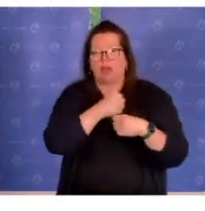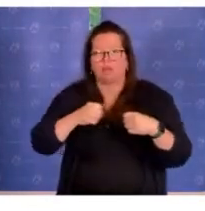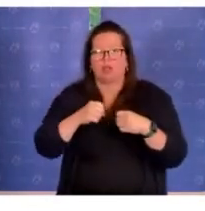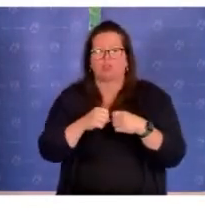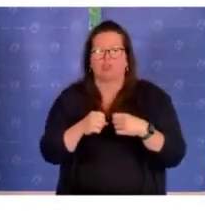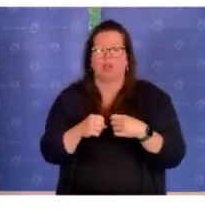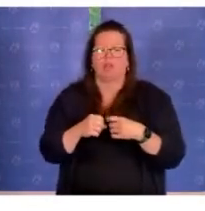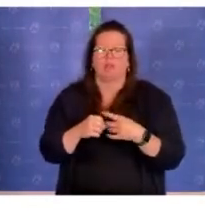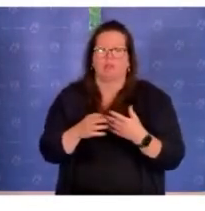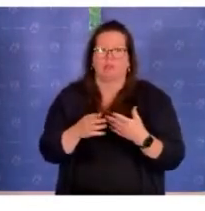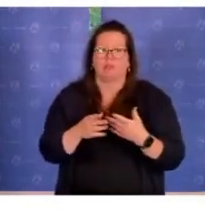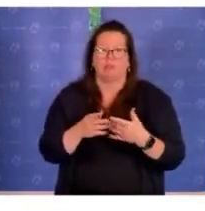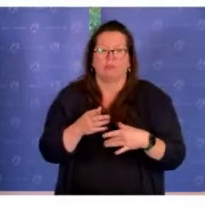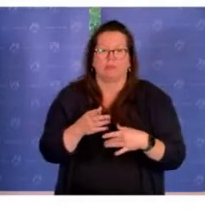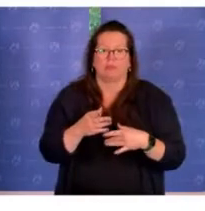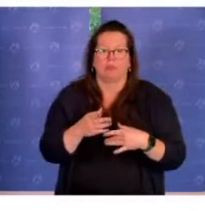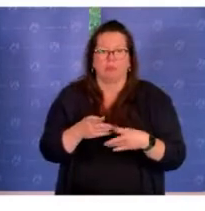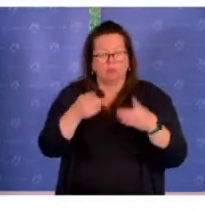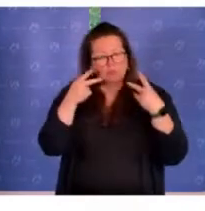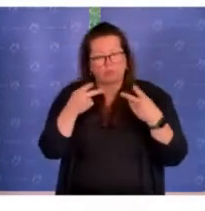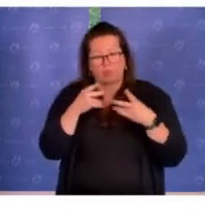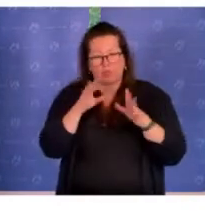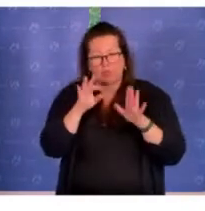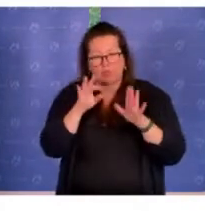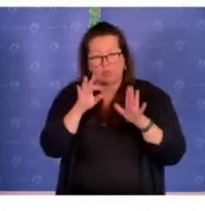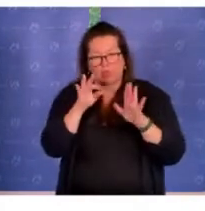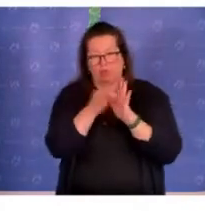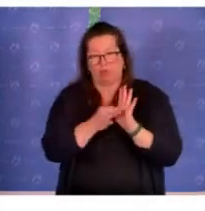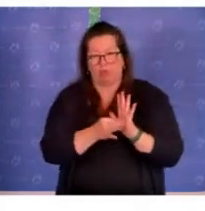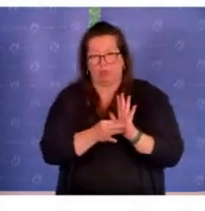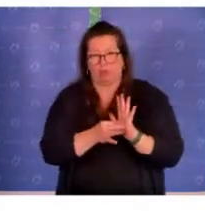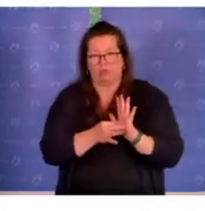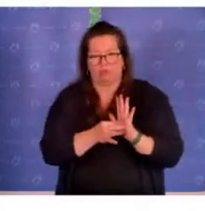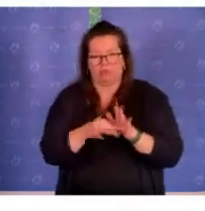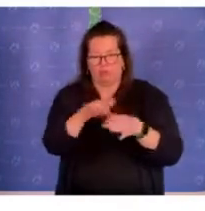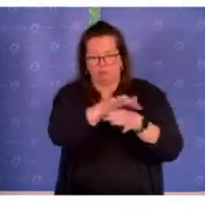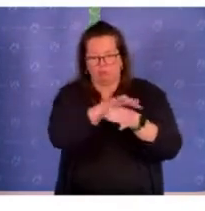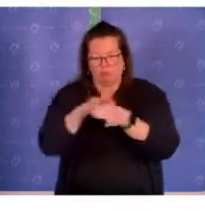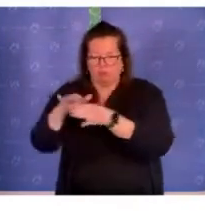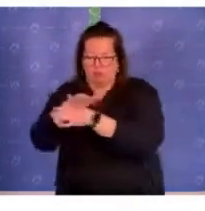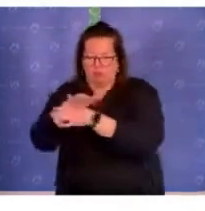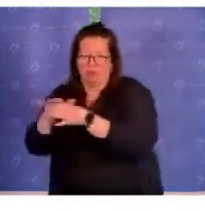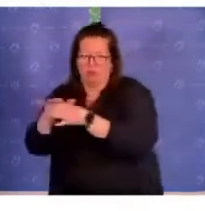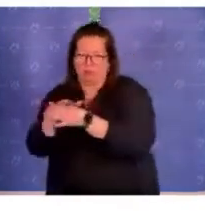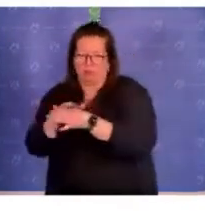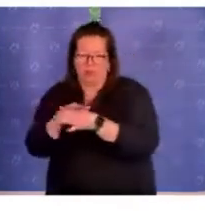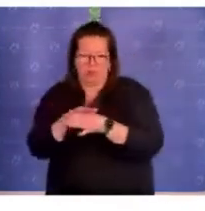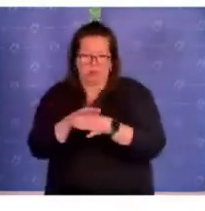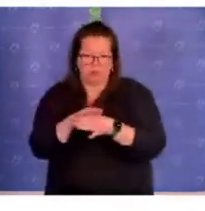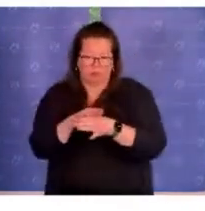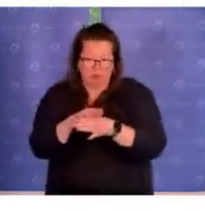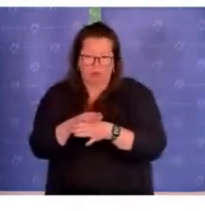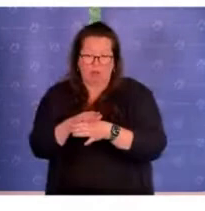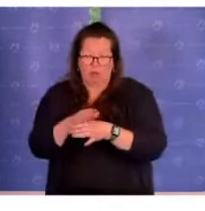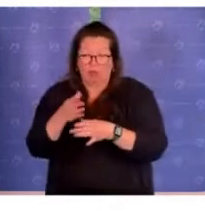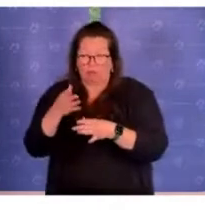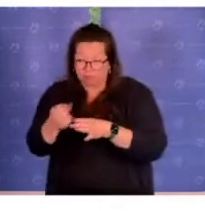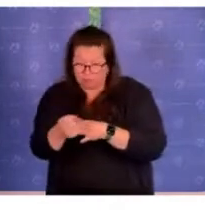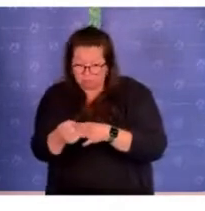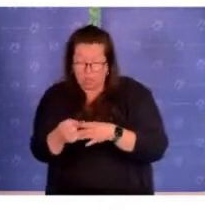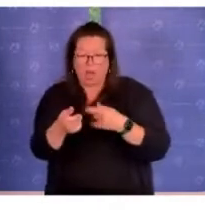ausüben, auch das ein ganz, ganz wesentlicher Punkt, dass damit quasi auch in den Feldern zunächst mal identifiziert ist, es gibt den